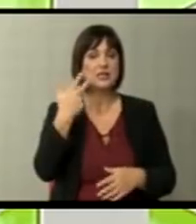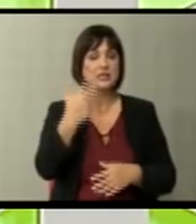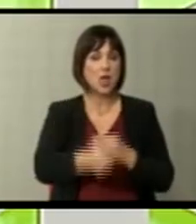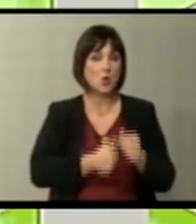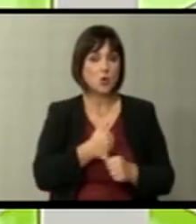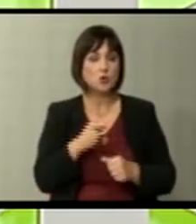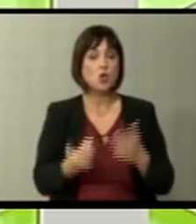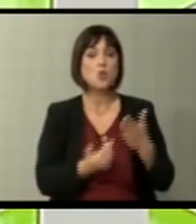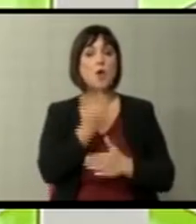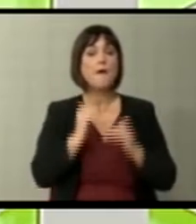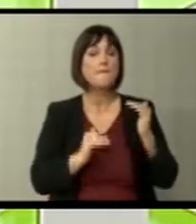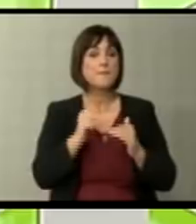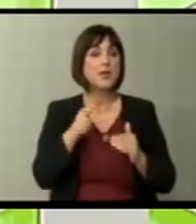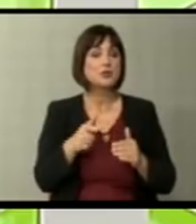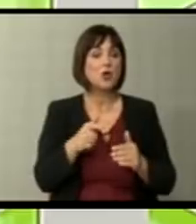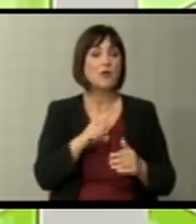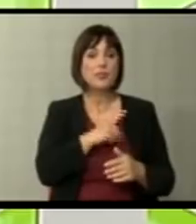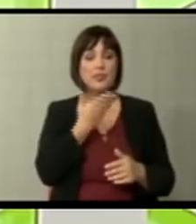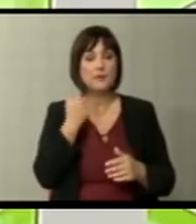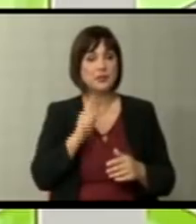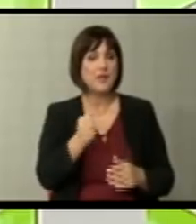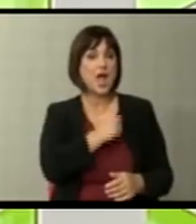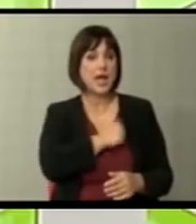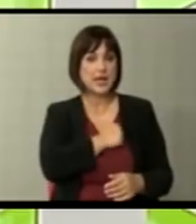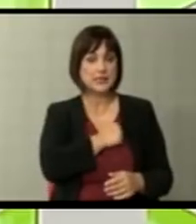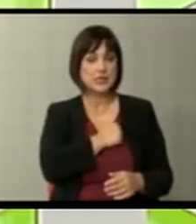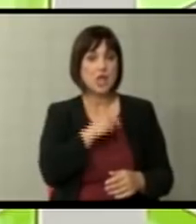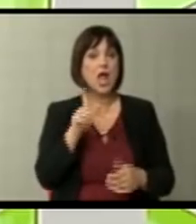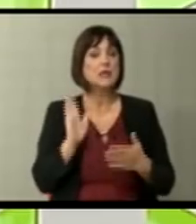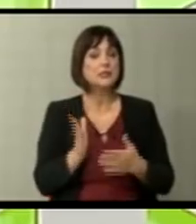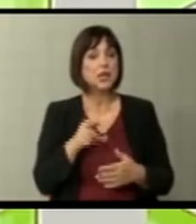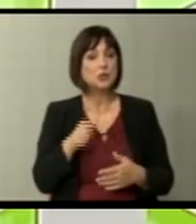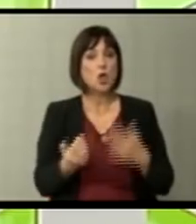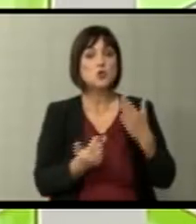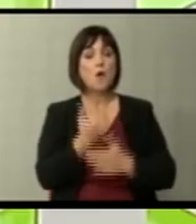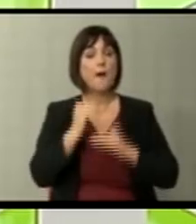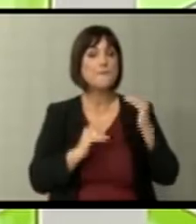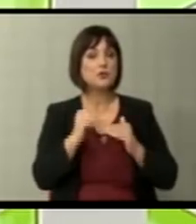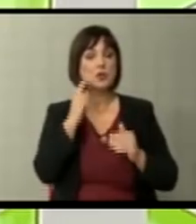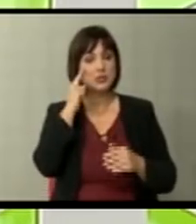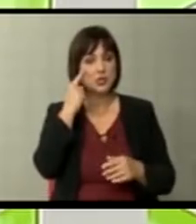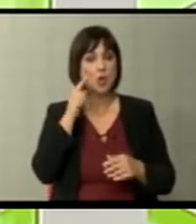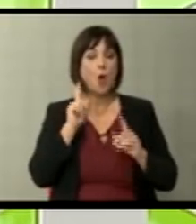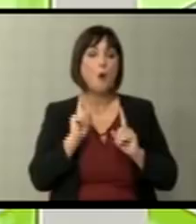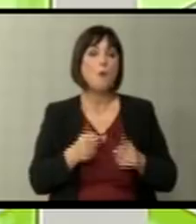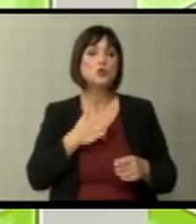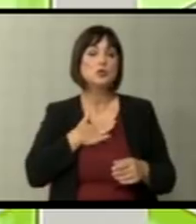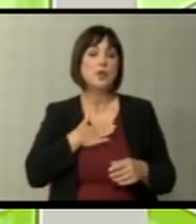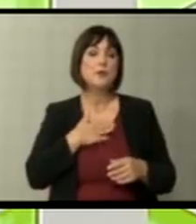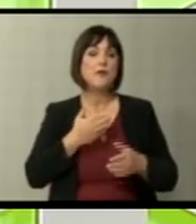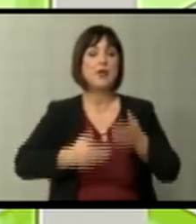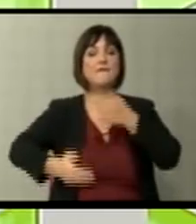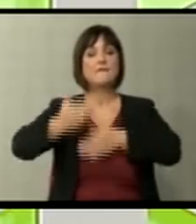сега со новата методологија и тоа нема да ни биде загарантирано, затоа што новата методологија ке значи дека може да има и